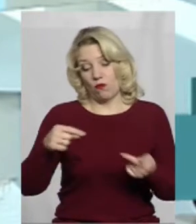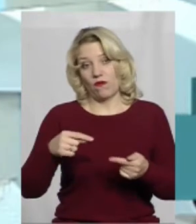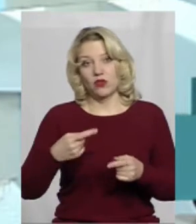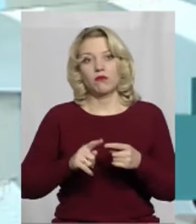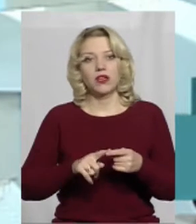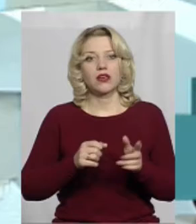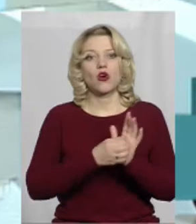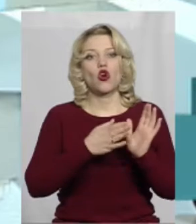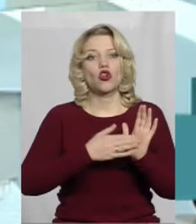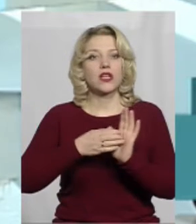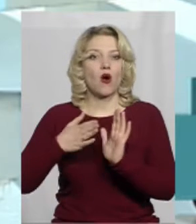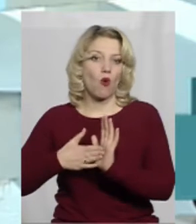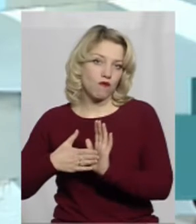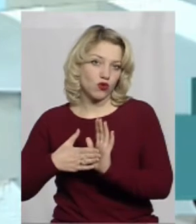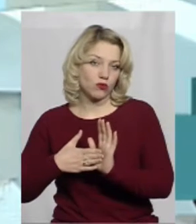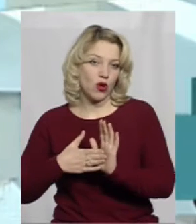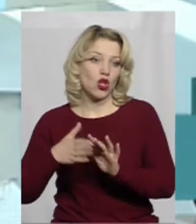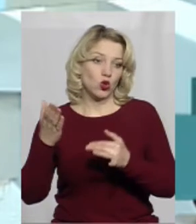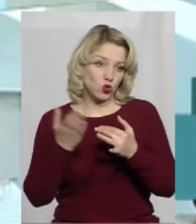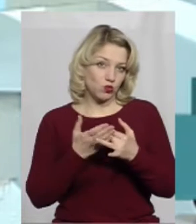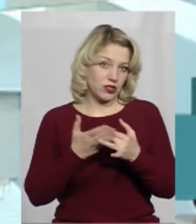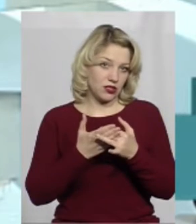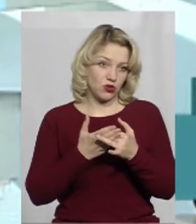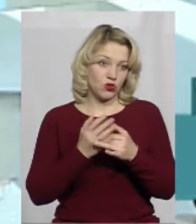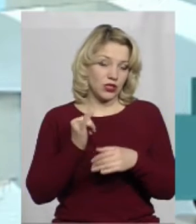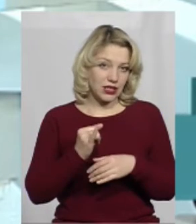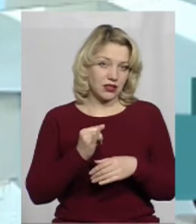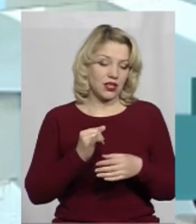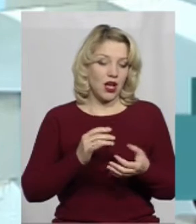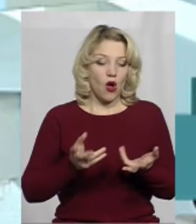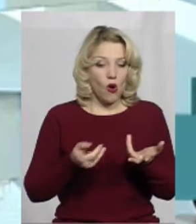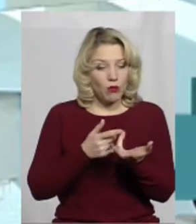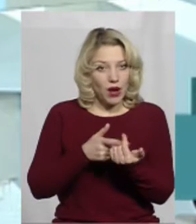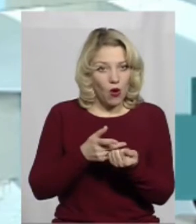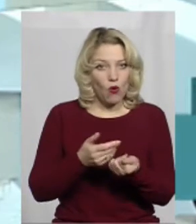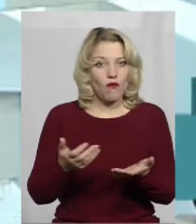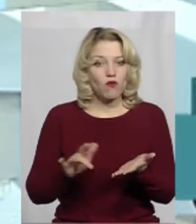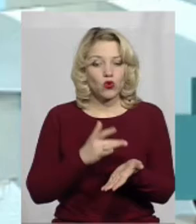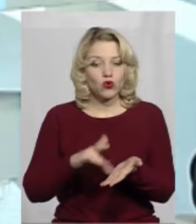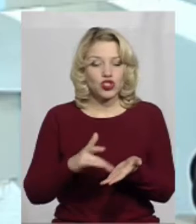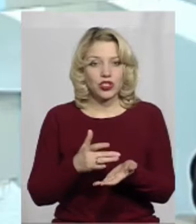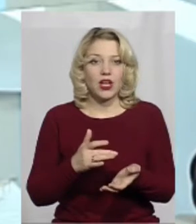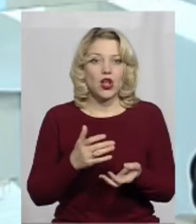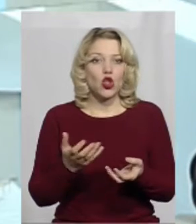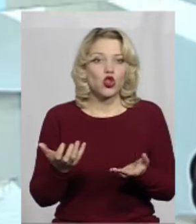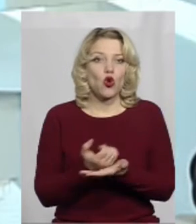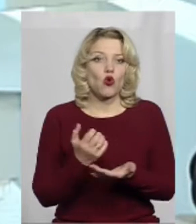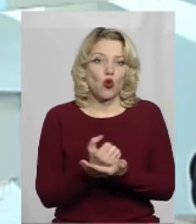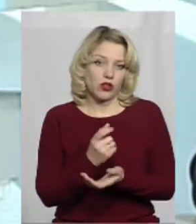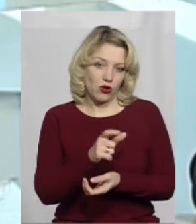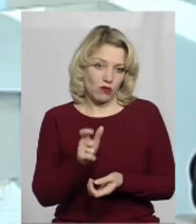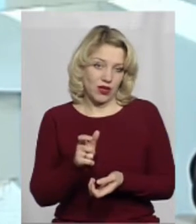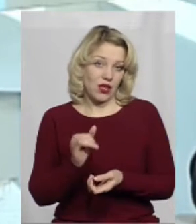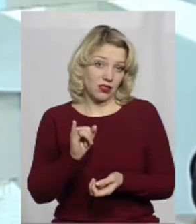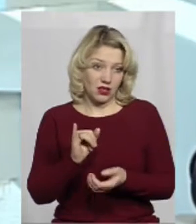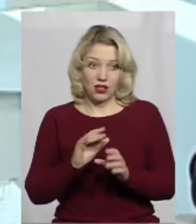субсидію, ну і, скажімо так, враховуючи, і доходи громадянин обов'язково, доходи сім'ї. А